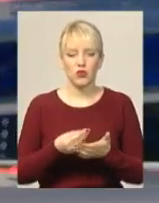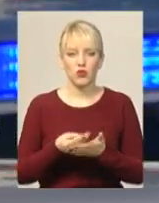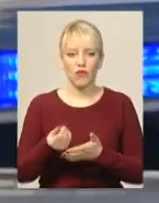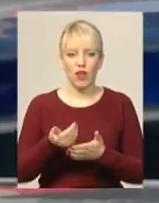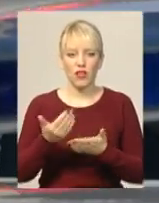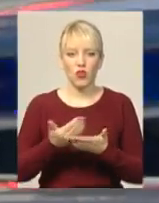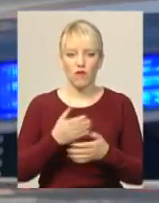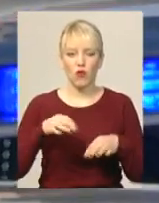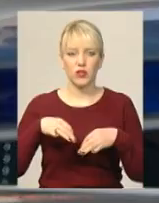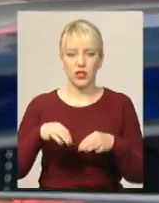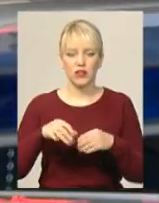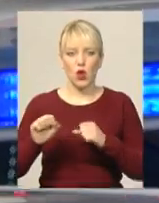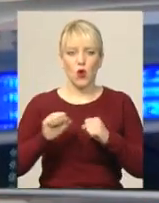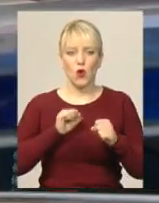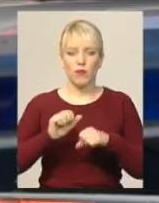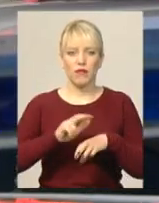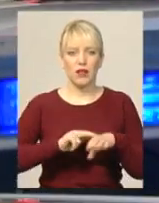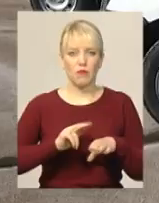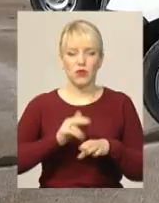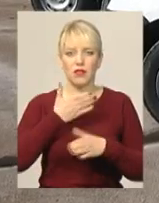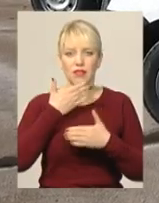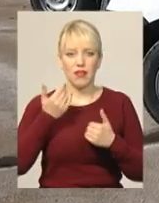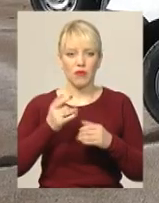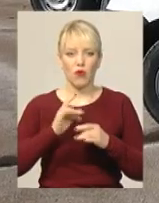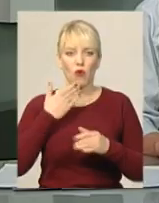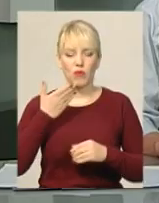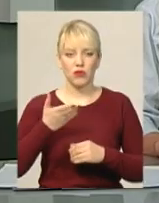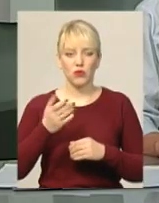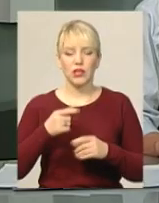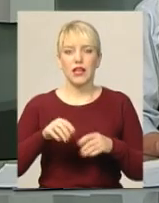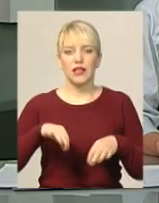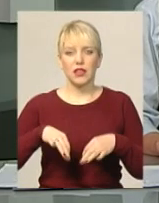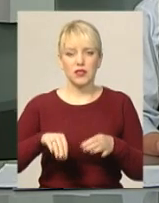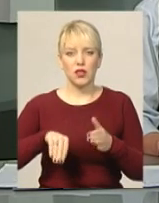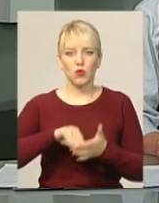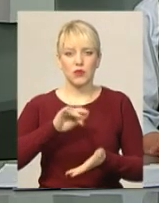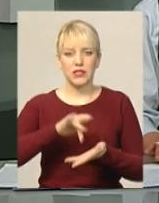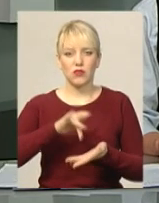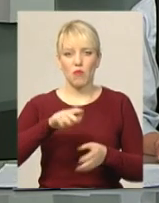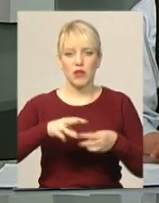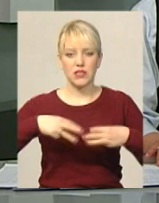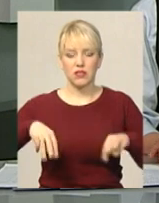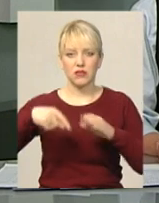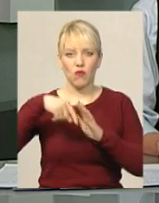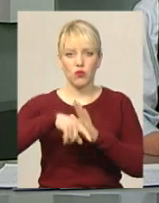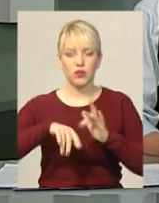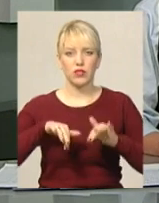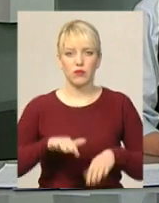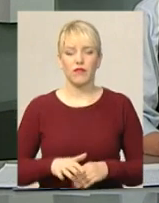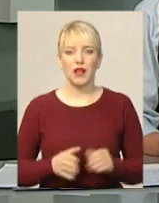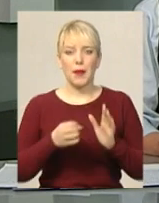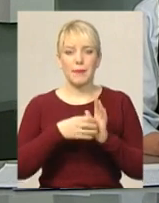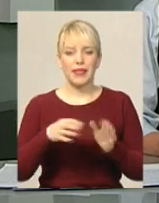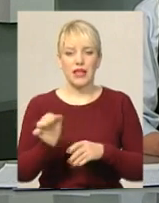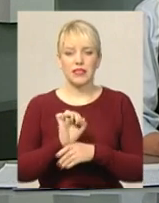Нацполіції не коментують. Пояснюють, транспорт централізовано закуплено Міністерством внутрішніх справ. 15